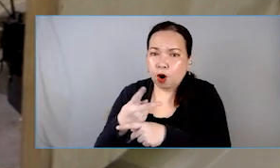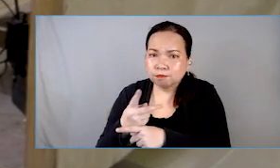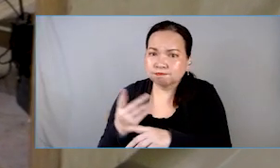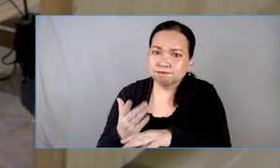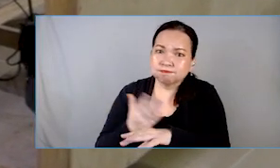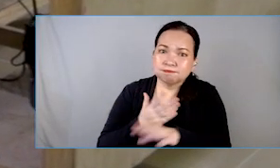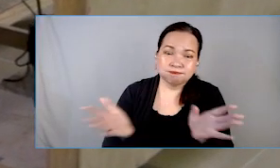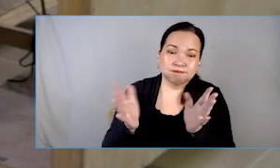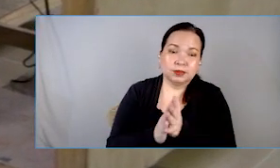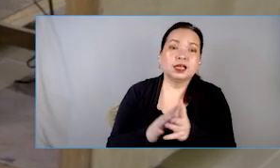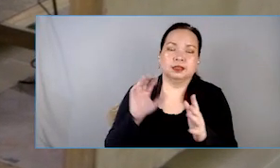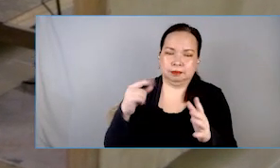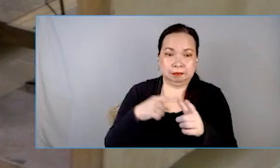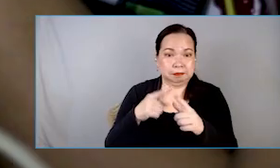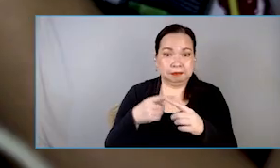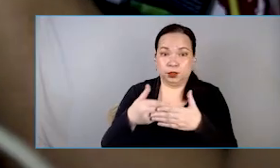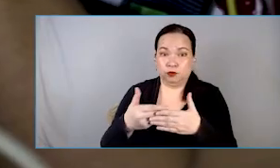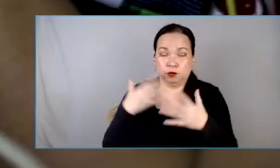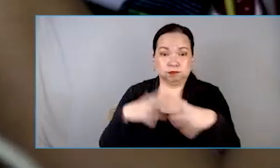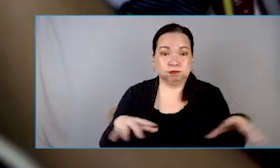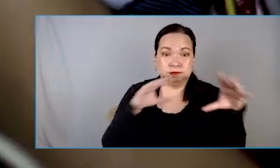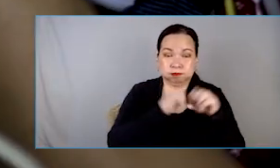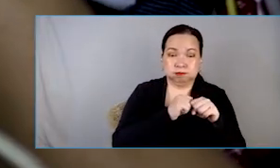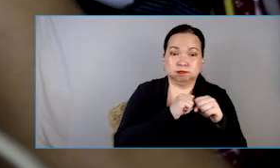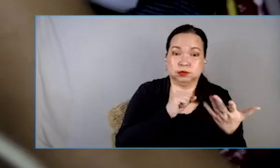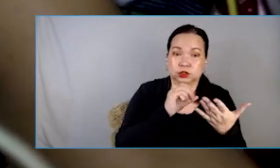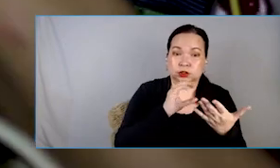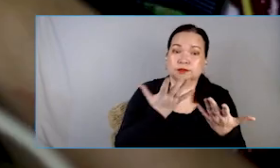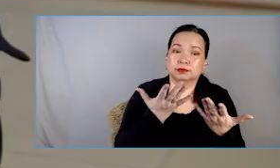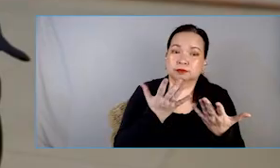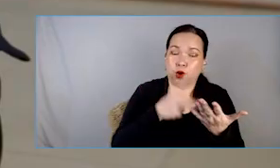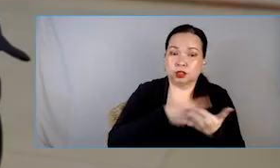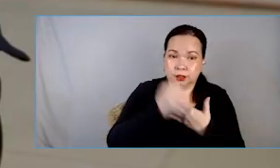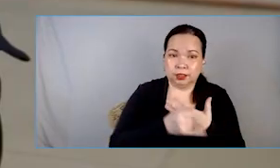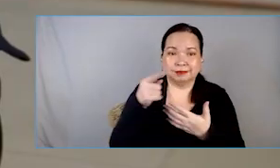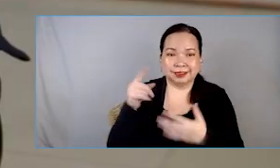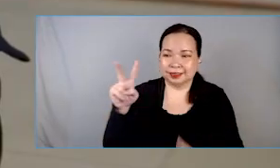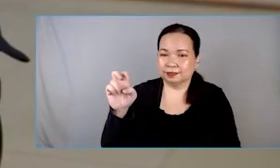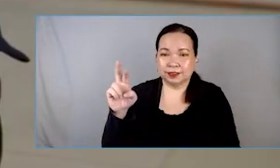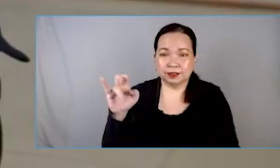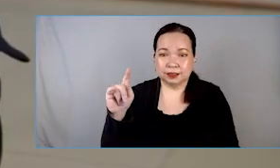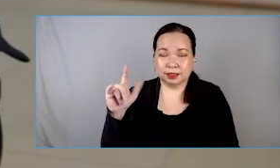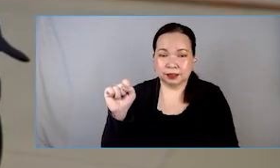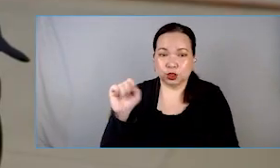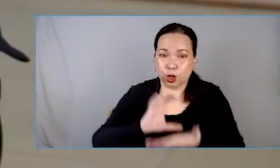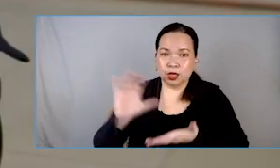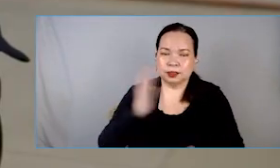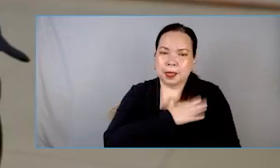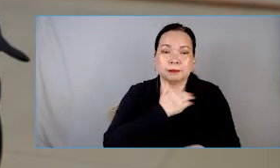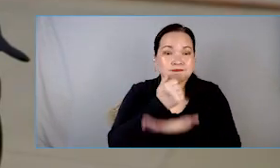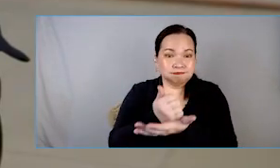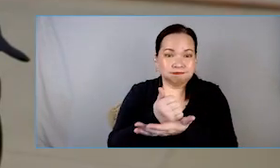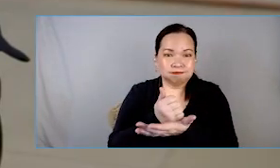before the project closed, the Veritas College also offered its services. Yung involvement namin dun sa project